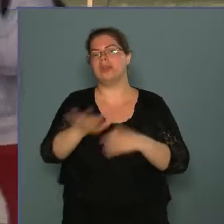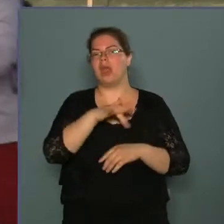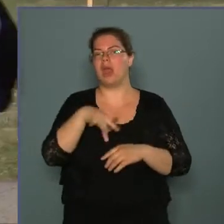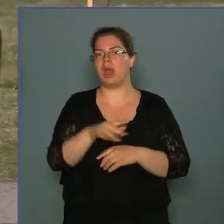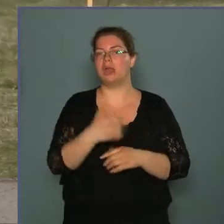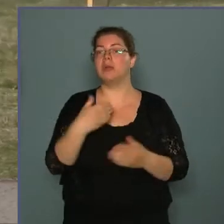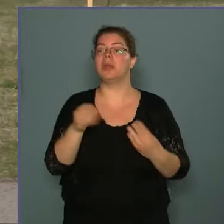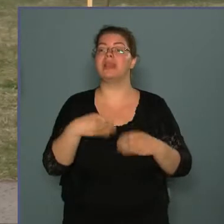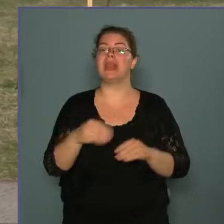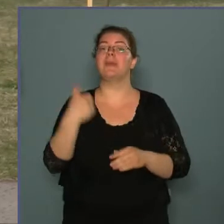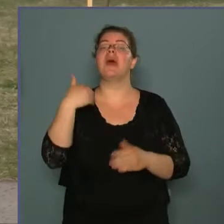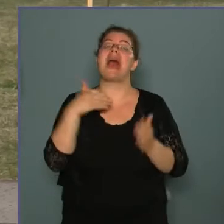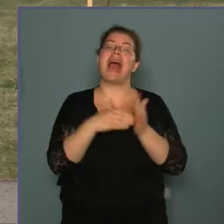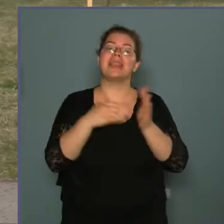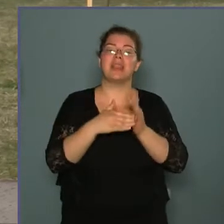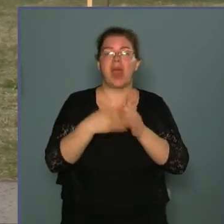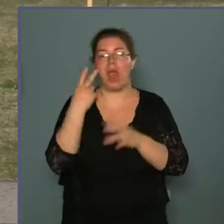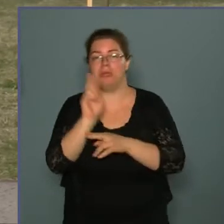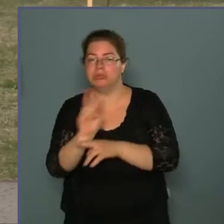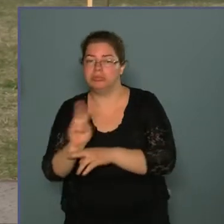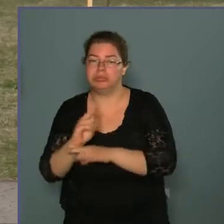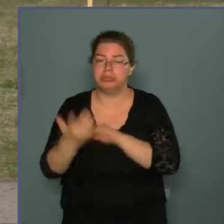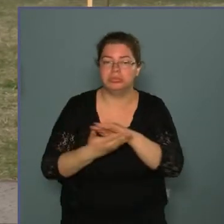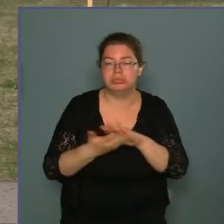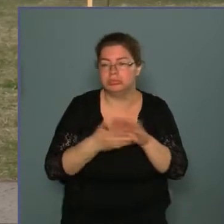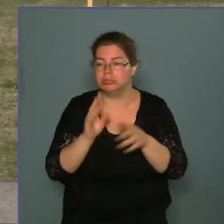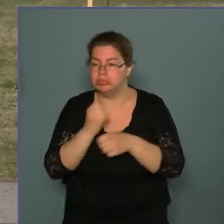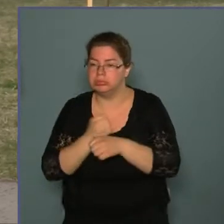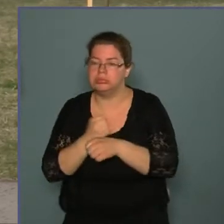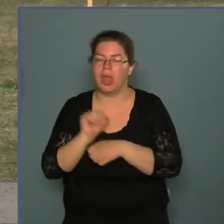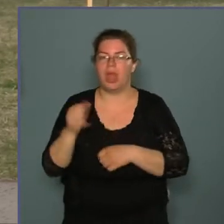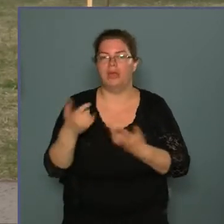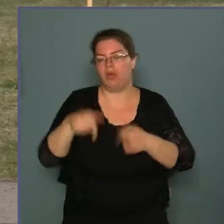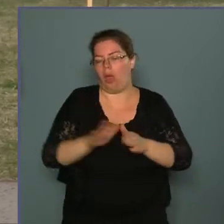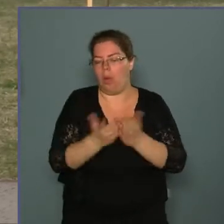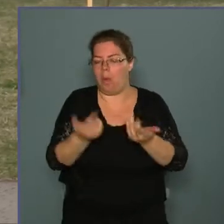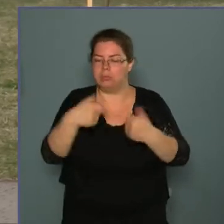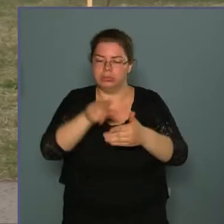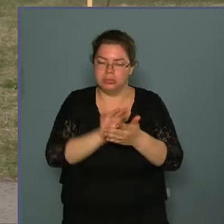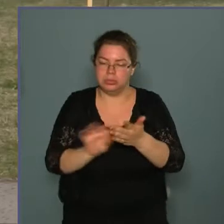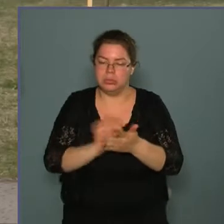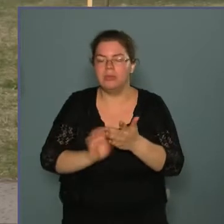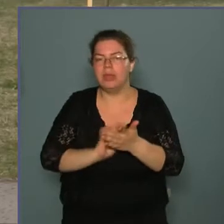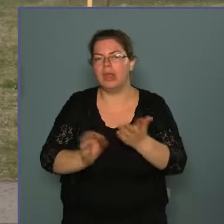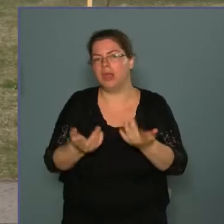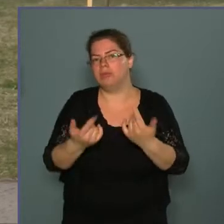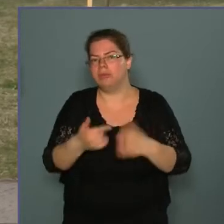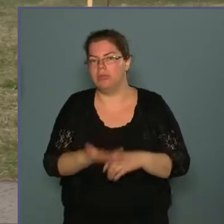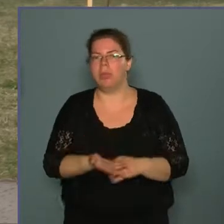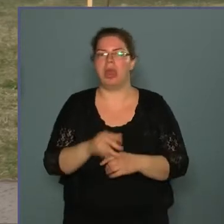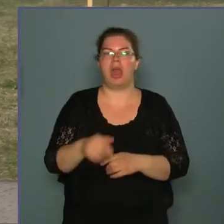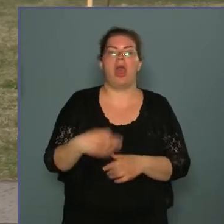ezret nézett meg alaposabban a válogatás során, és néhány tucatnyiról ír a könyvben, közöttük több, 1956